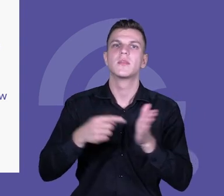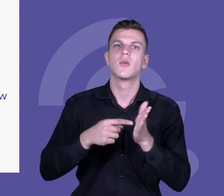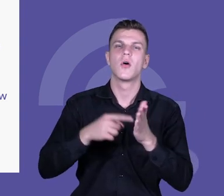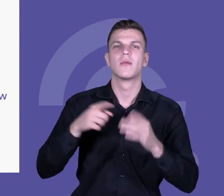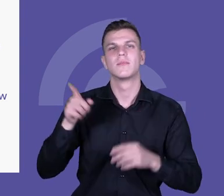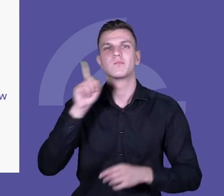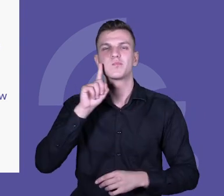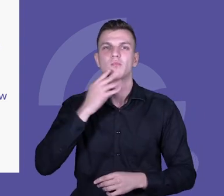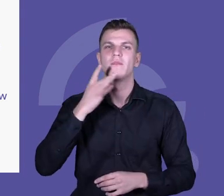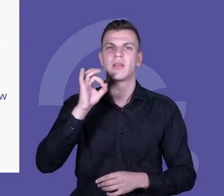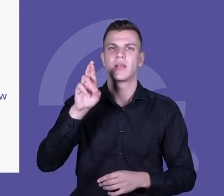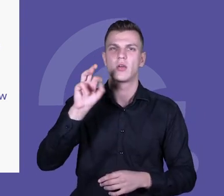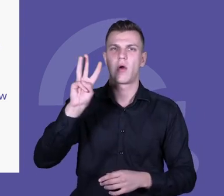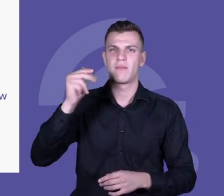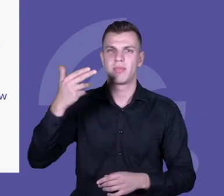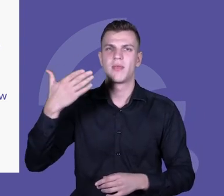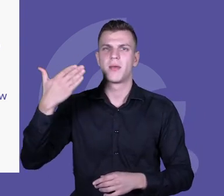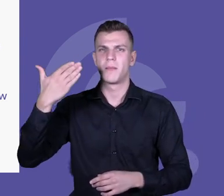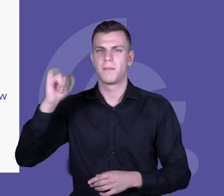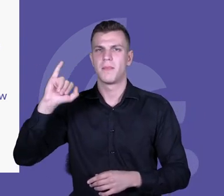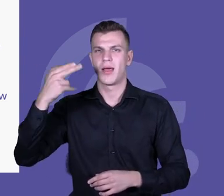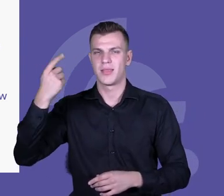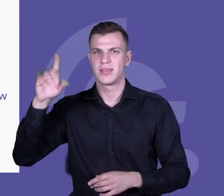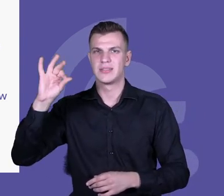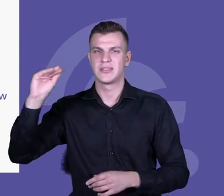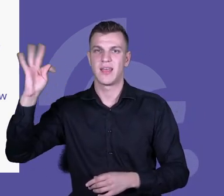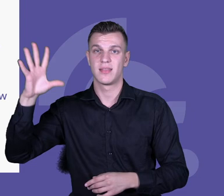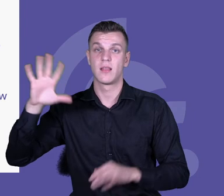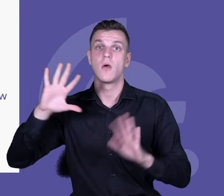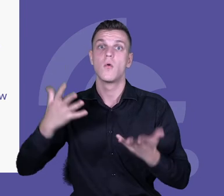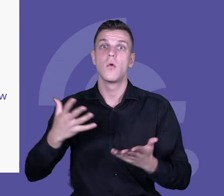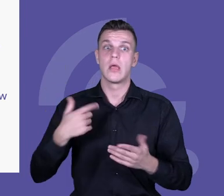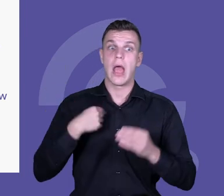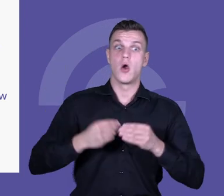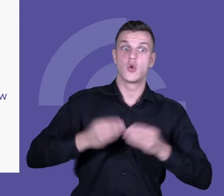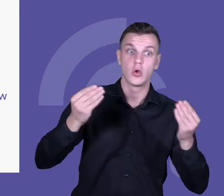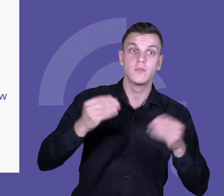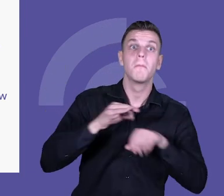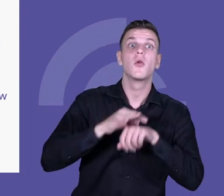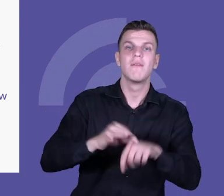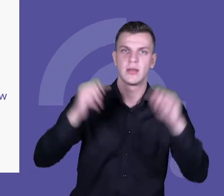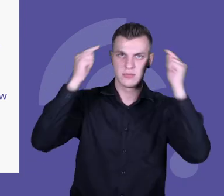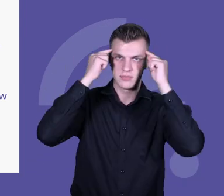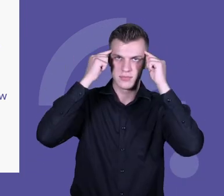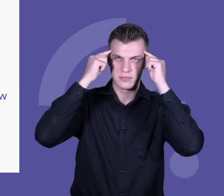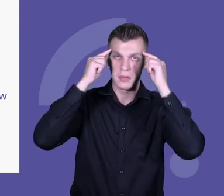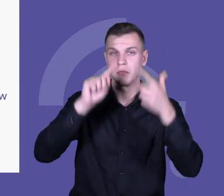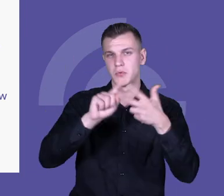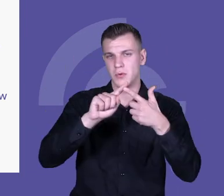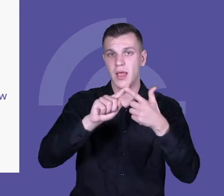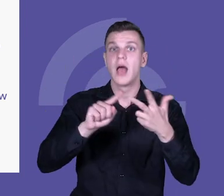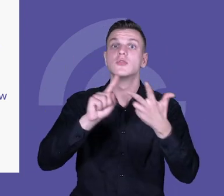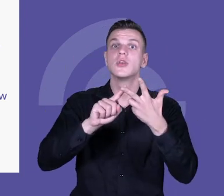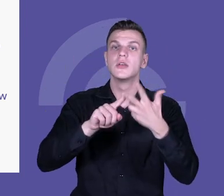mindset, czyli nastawianie na to, że to co umiem zależy ode mnie i jest dynamicznie, może się zmieniać w czasie. I trzeci komponent,